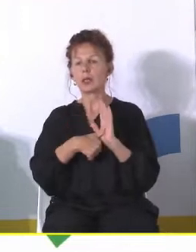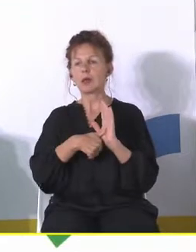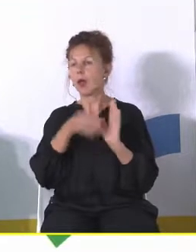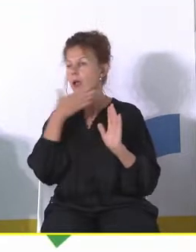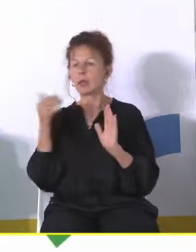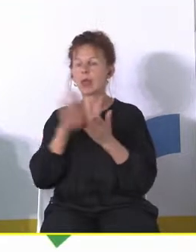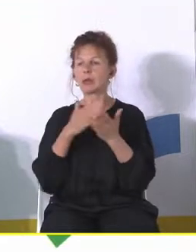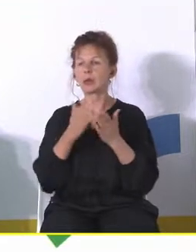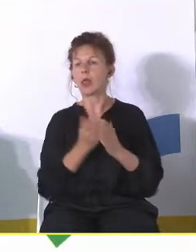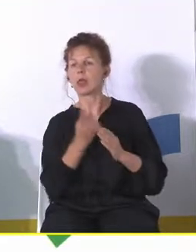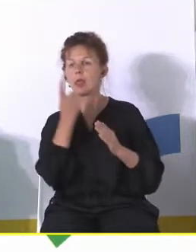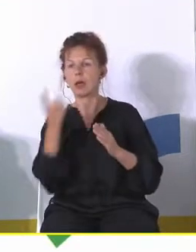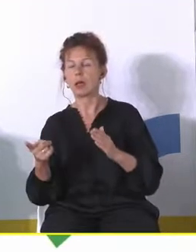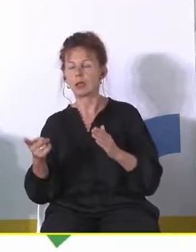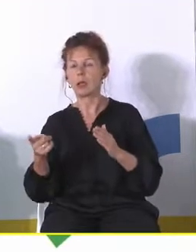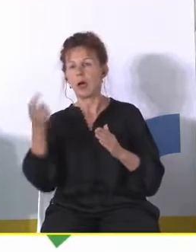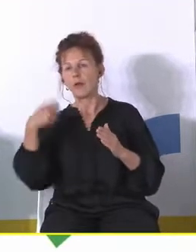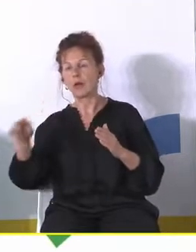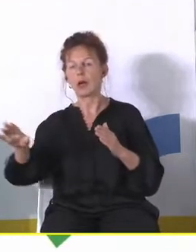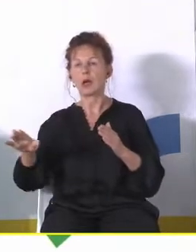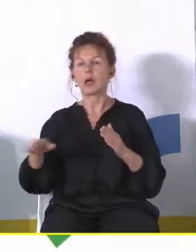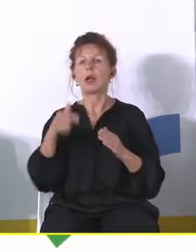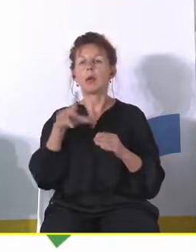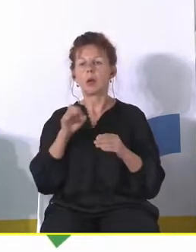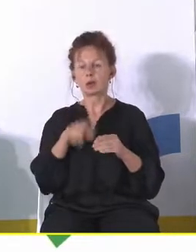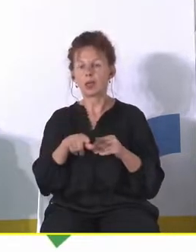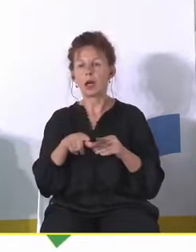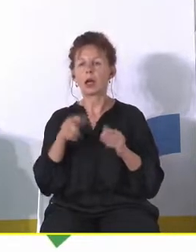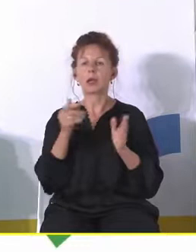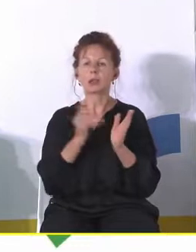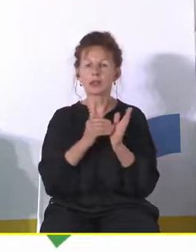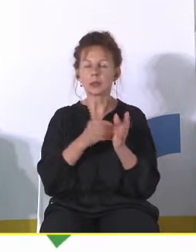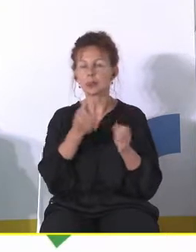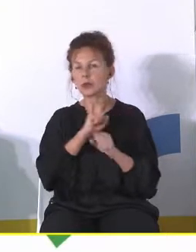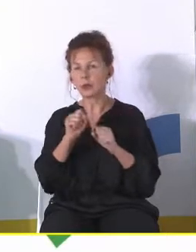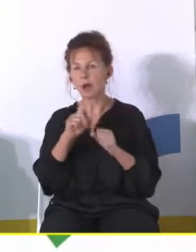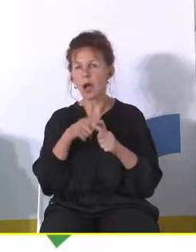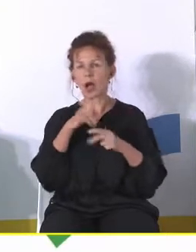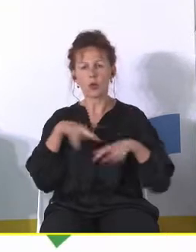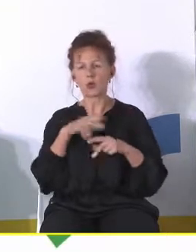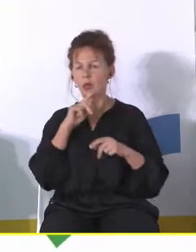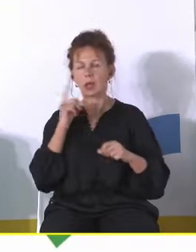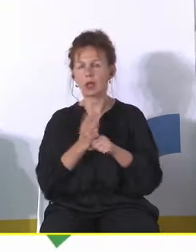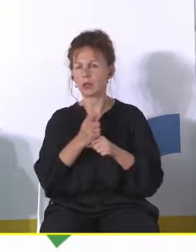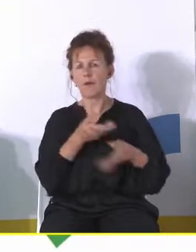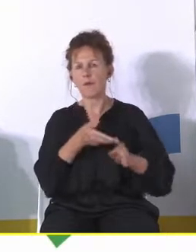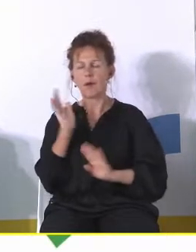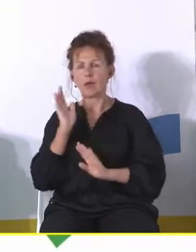ich na przedmieściach. No tylko, że właśnie teoretycznie te zasoby są, to wszystko jest w mieście, a jednak te rodziny decydują się na ten wyjazd.